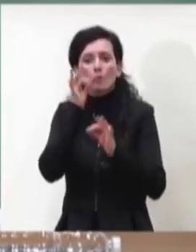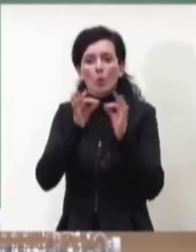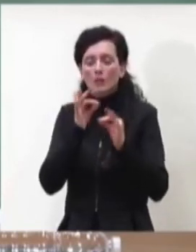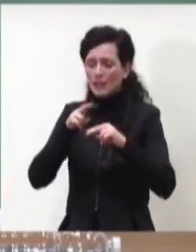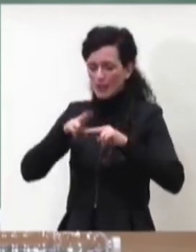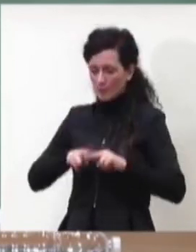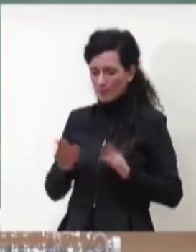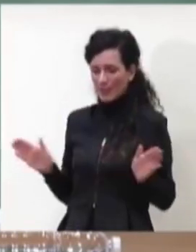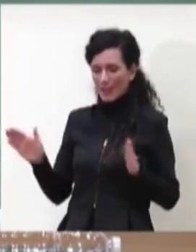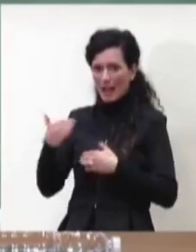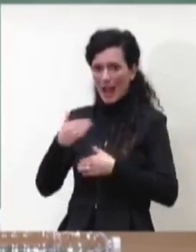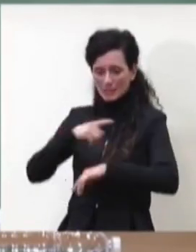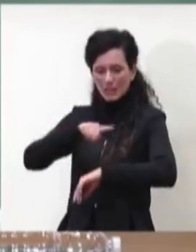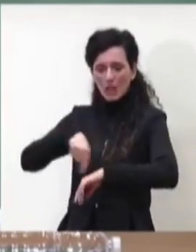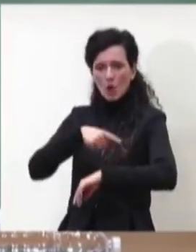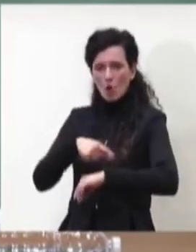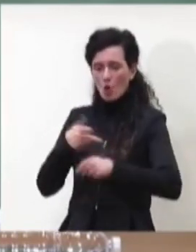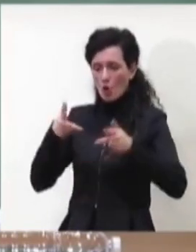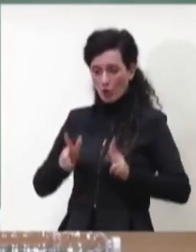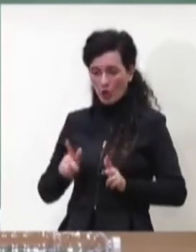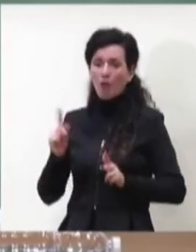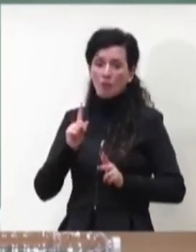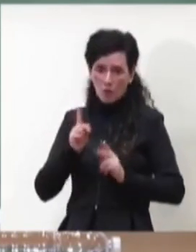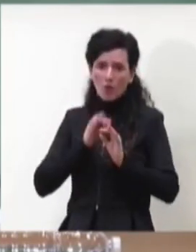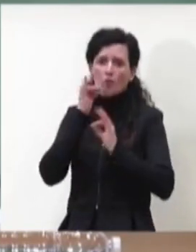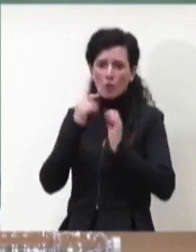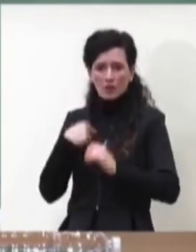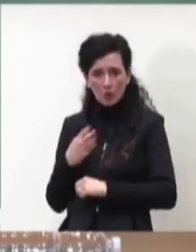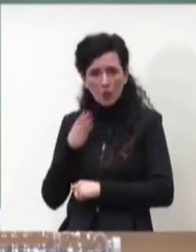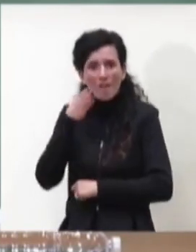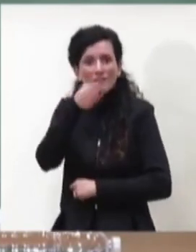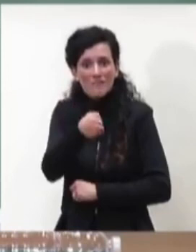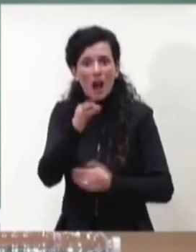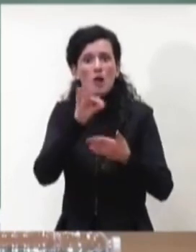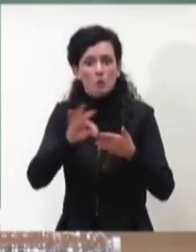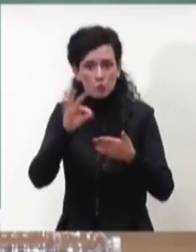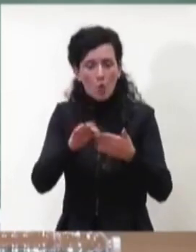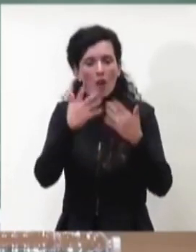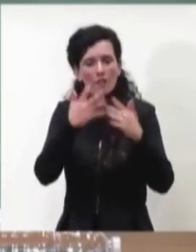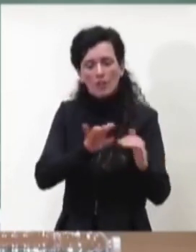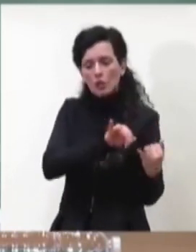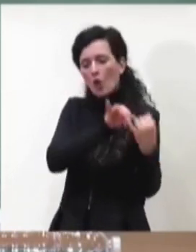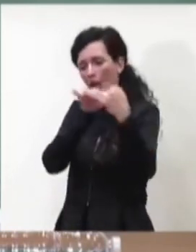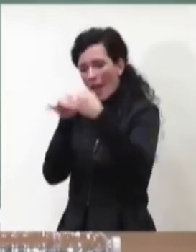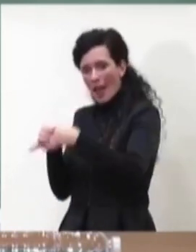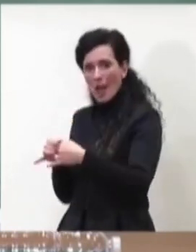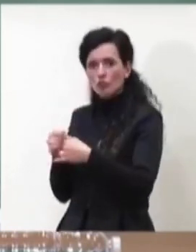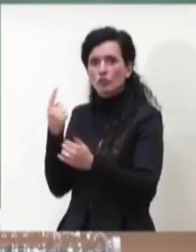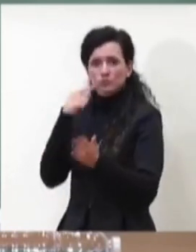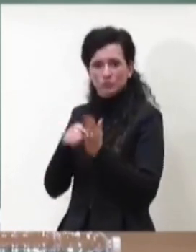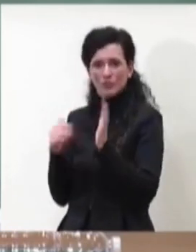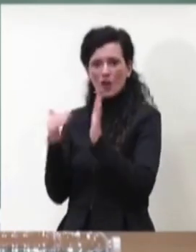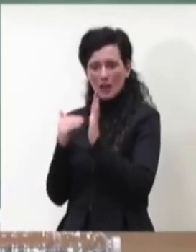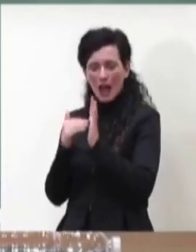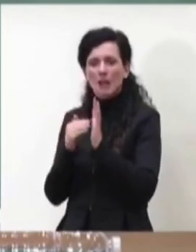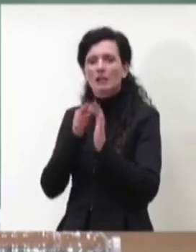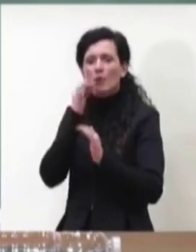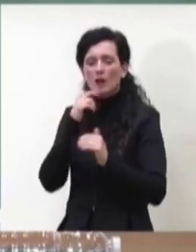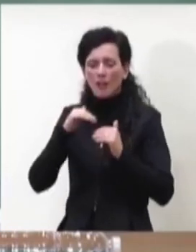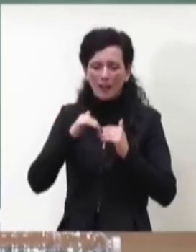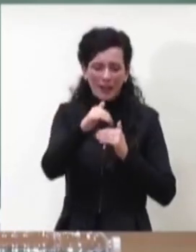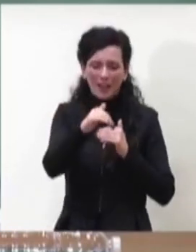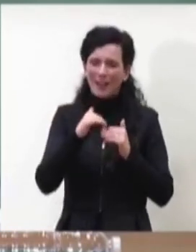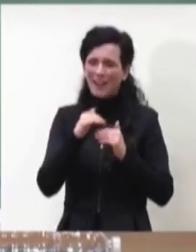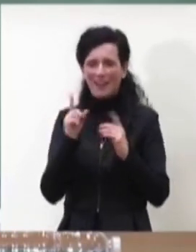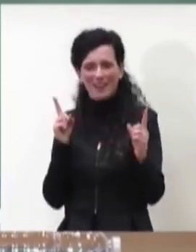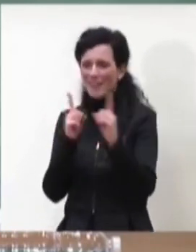ore è anche raggiungere la scuola è anche uscire dalla scuola e tornare a casa è anche la socializzazione chiamiamola periscolastica e